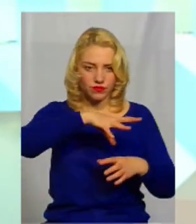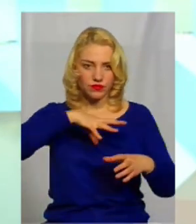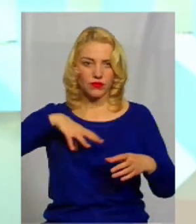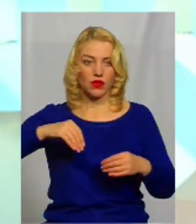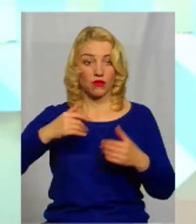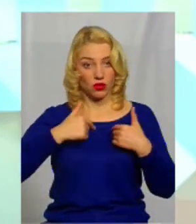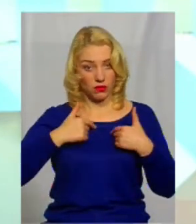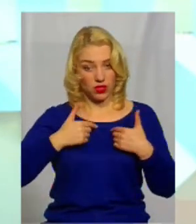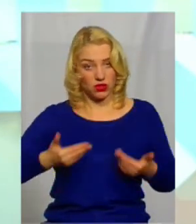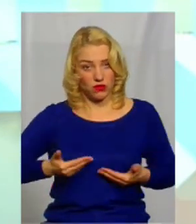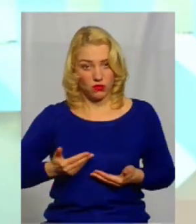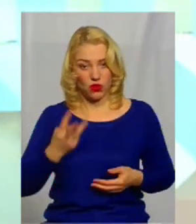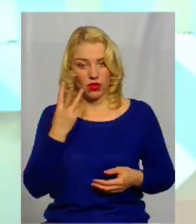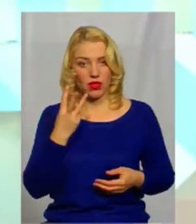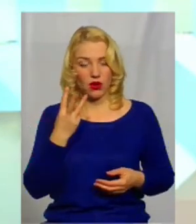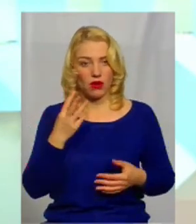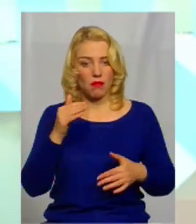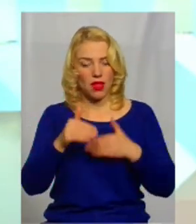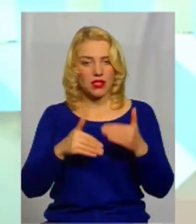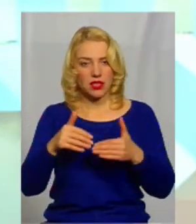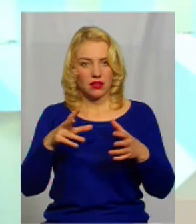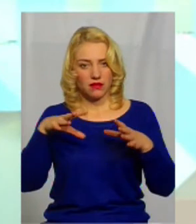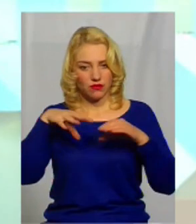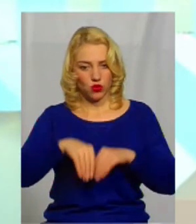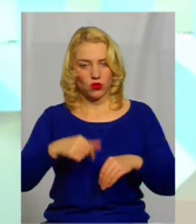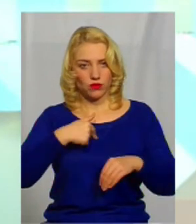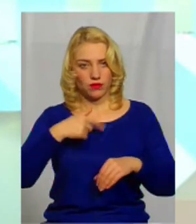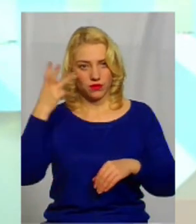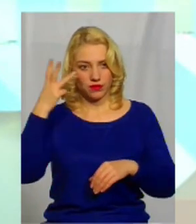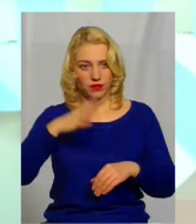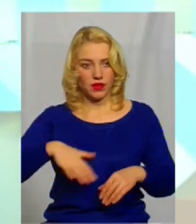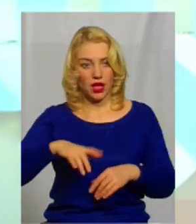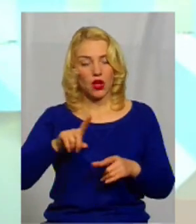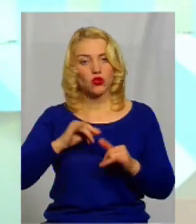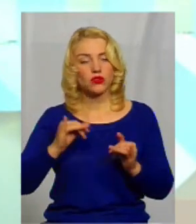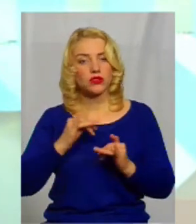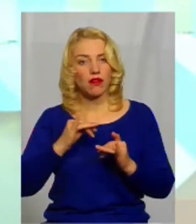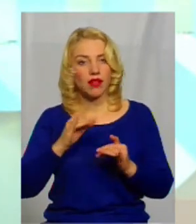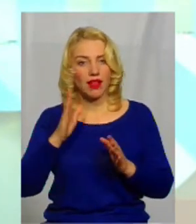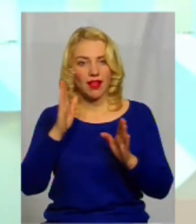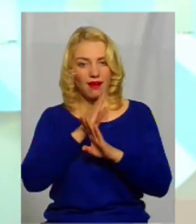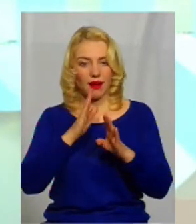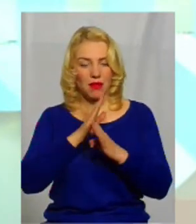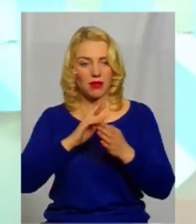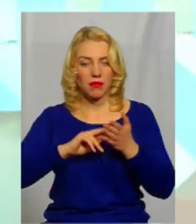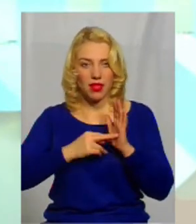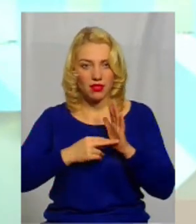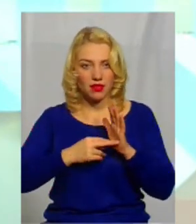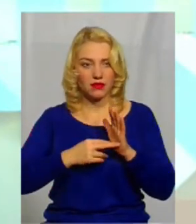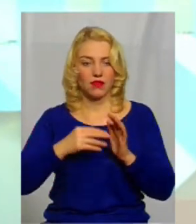область, в трьох басейнах, це теж цікаво. Наша область взагалі цікава і в кліматичному плані, і